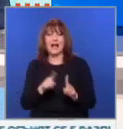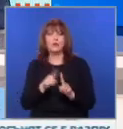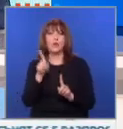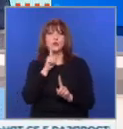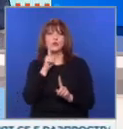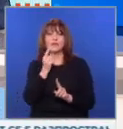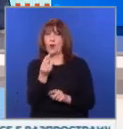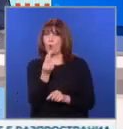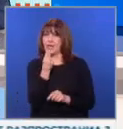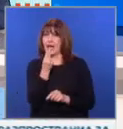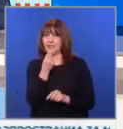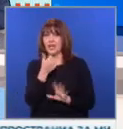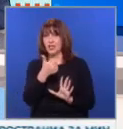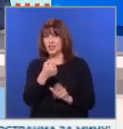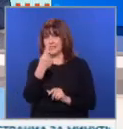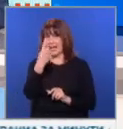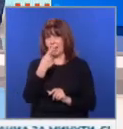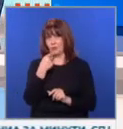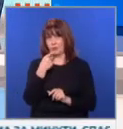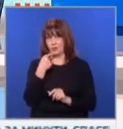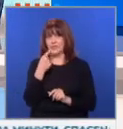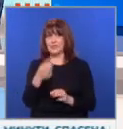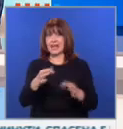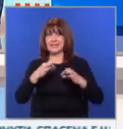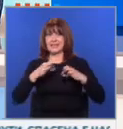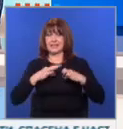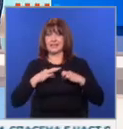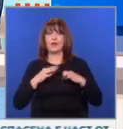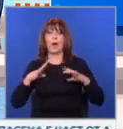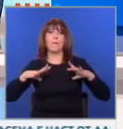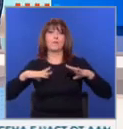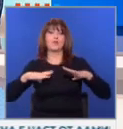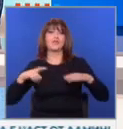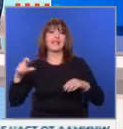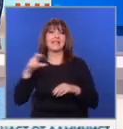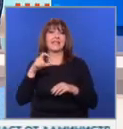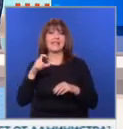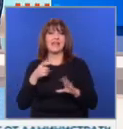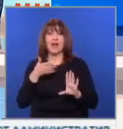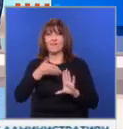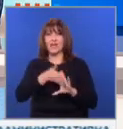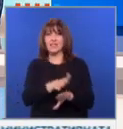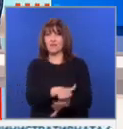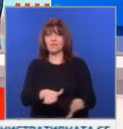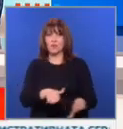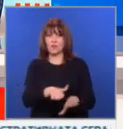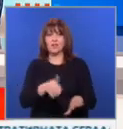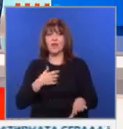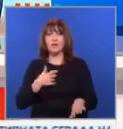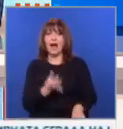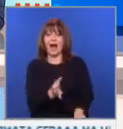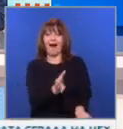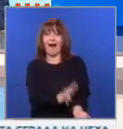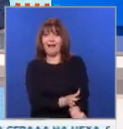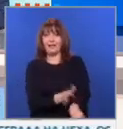61-годишната пациентка се заразила по време на почивка на плащ Силистар, когато влязла в морето с отворена рана на кръка. Бактерията е